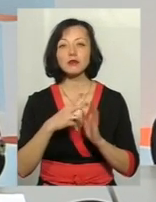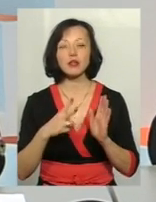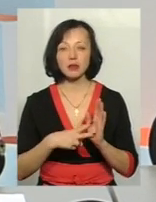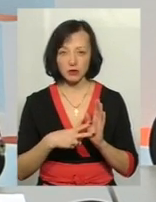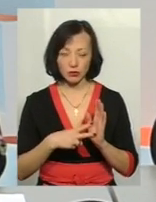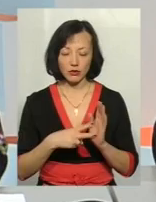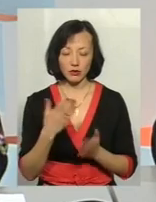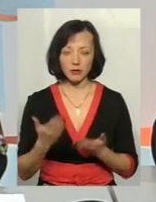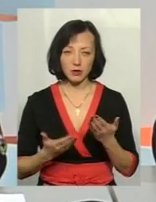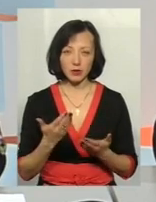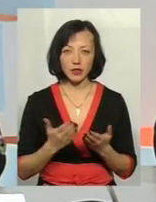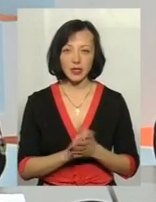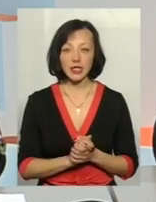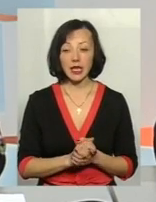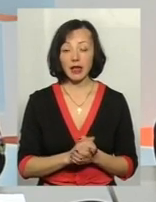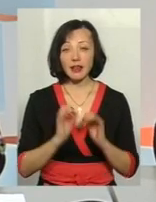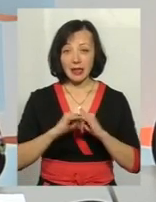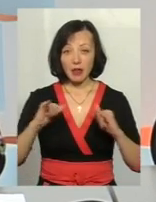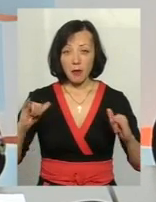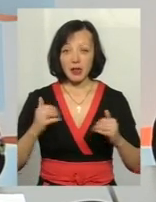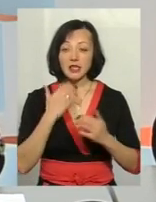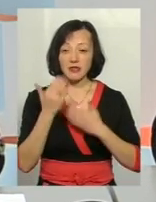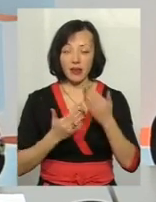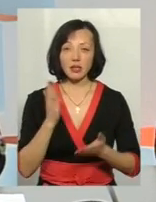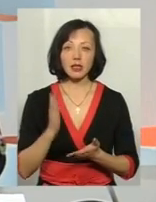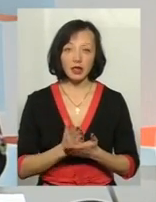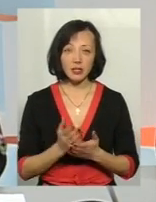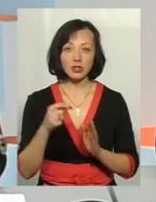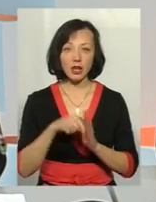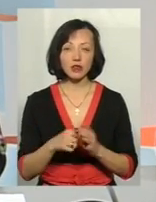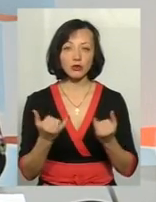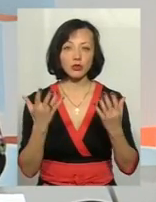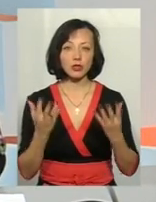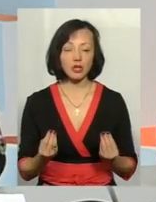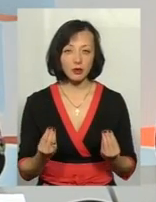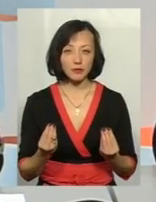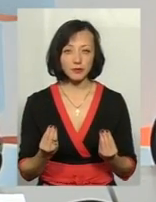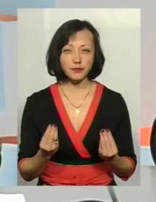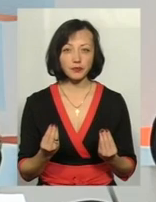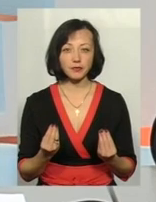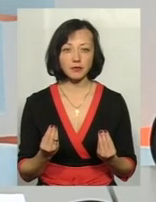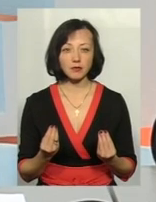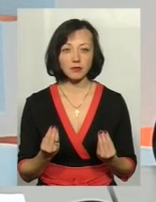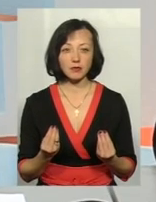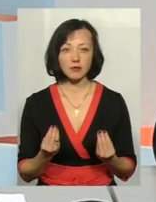динаміка звернень, але це говорить про те, що оскільки на сьогоднішній день, і ми сьогодні у вашій студії про це